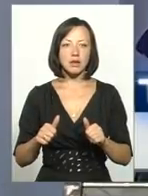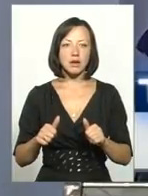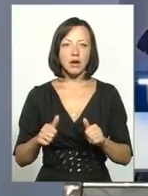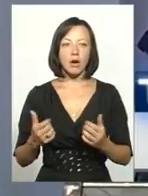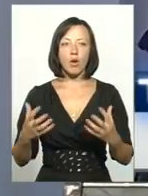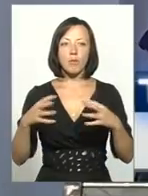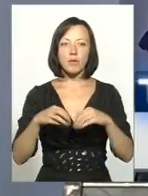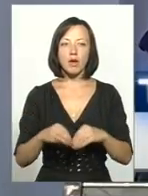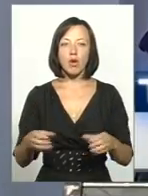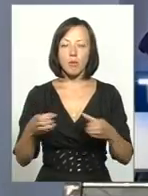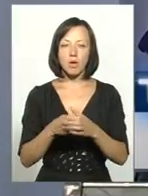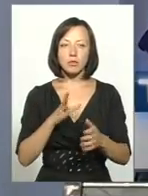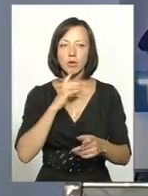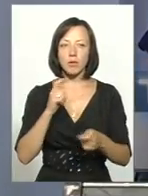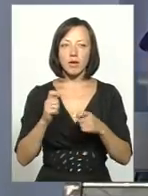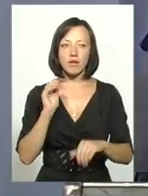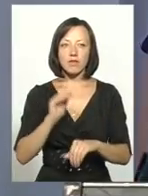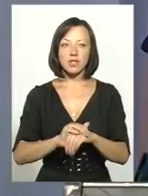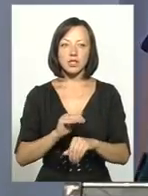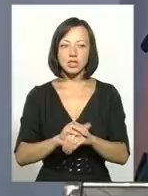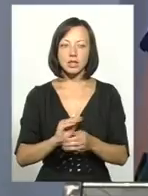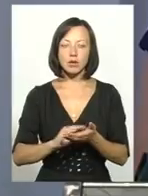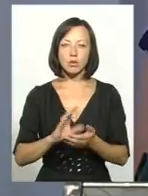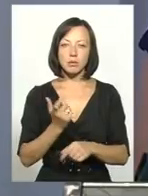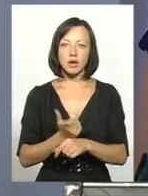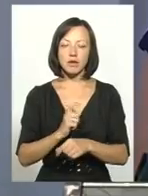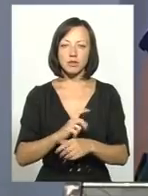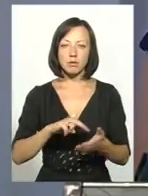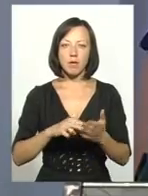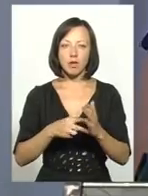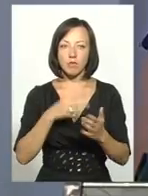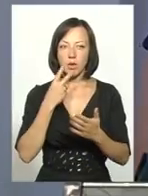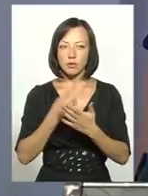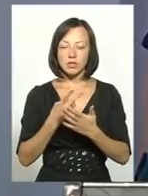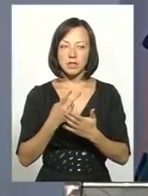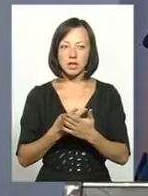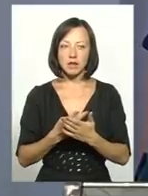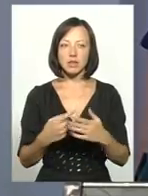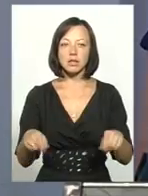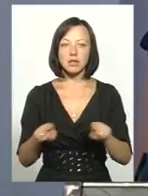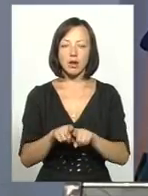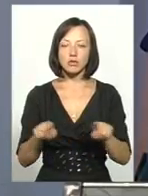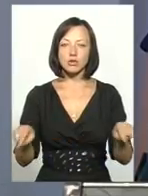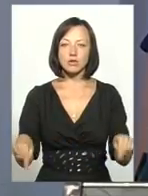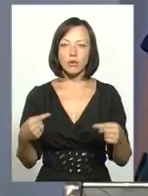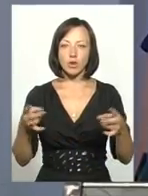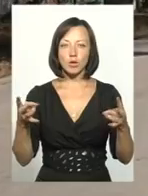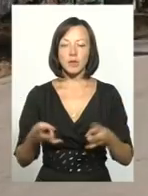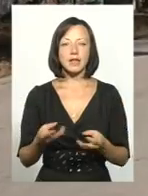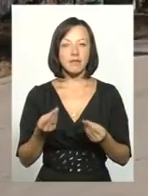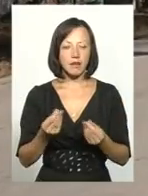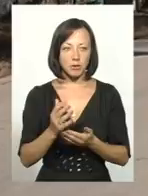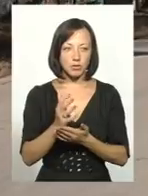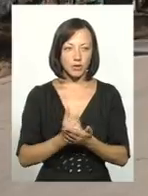досить обережними, але фактичні надходження перевищують планові показники, що також створює необхідний фінансовий ресурс.